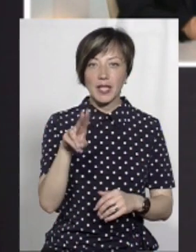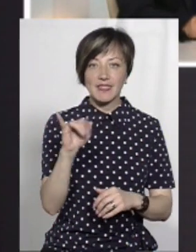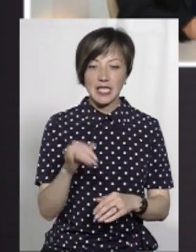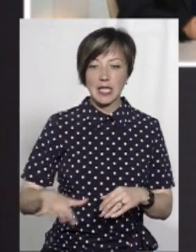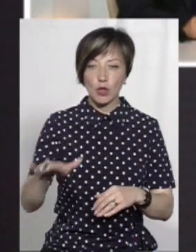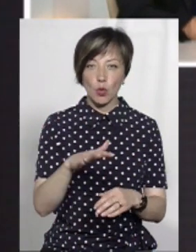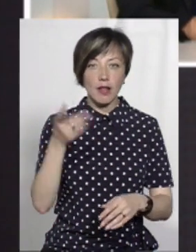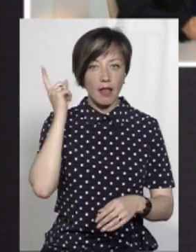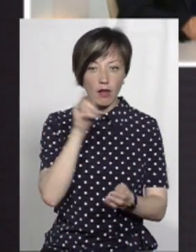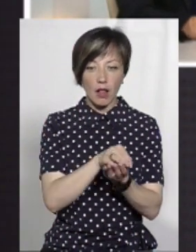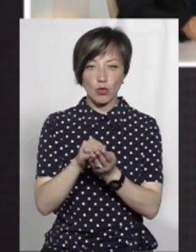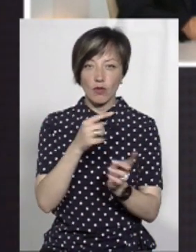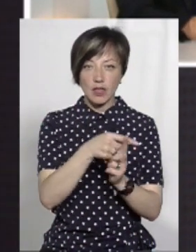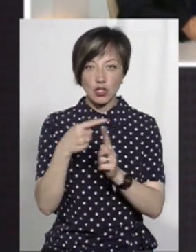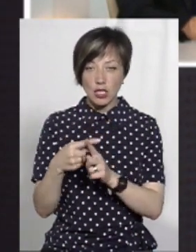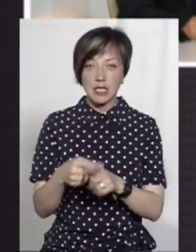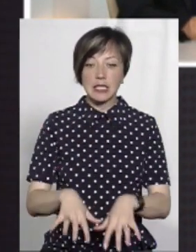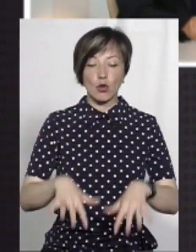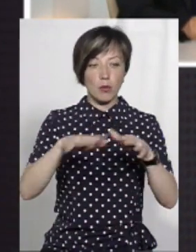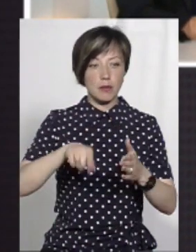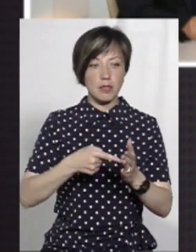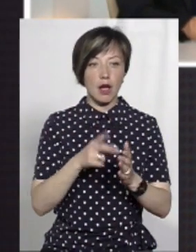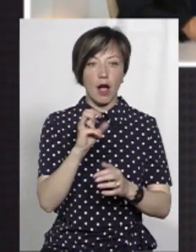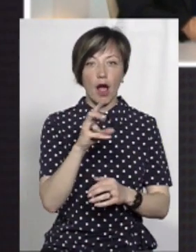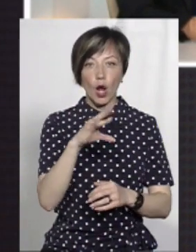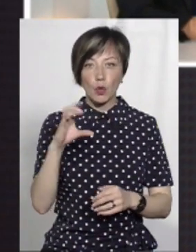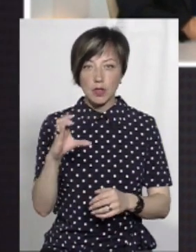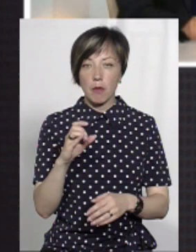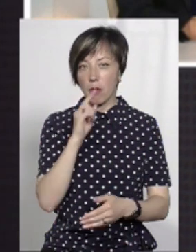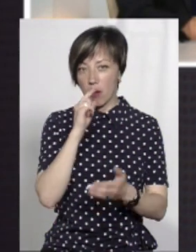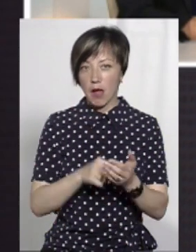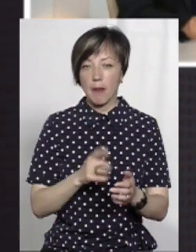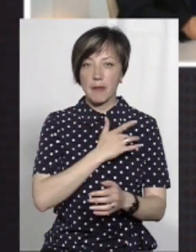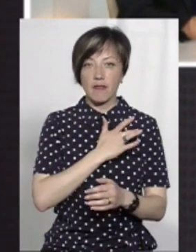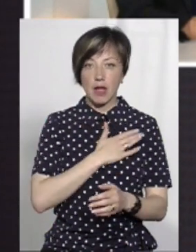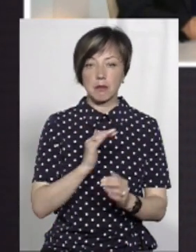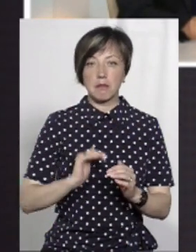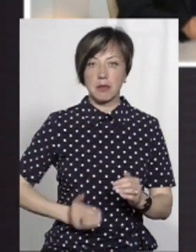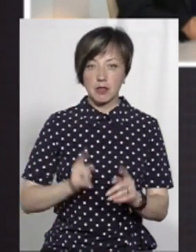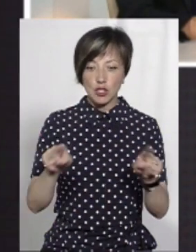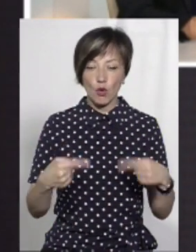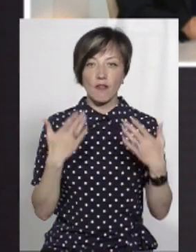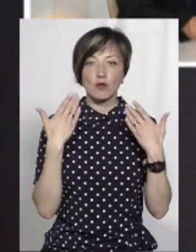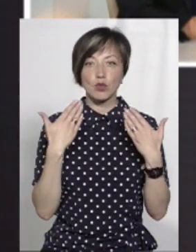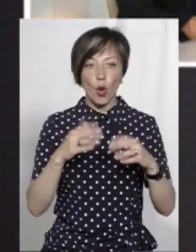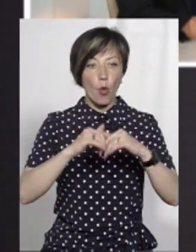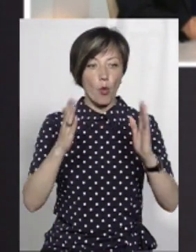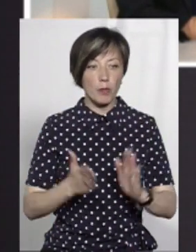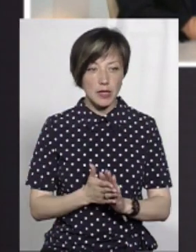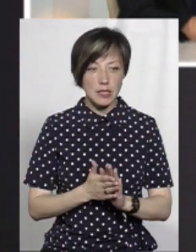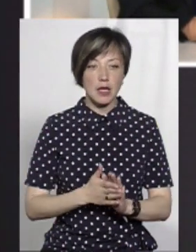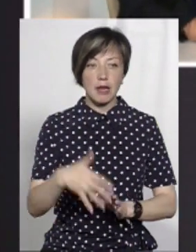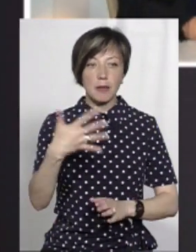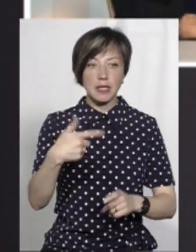територія давнього кладовища літописного затопленого містечка Калюс попала до приватних підприємців, які створюють там відпочинковий комплекс